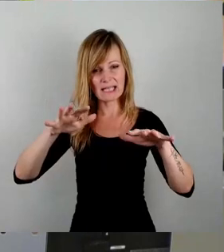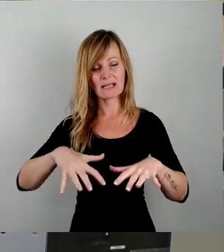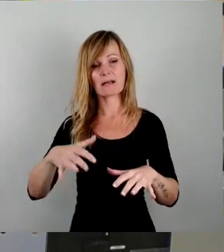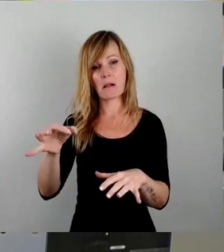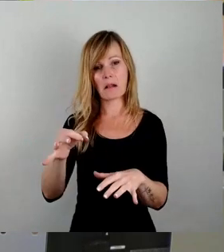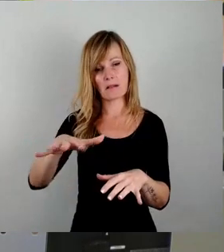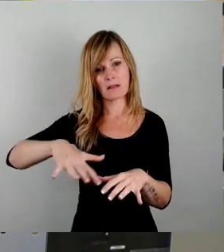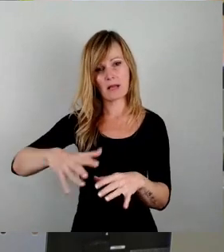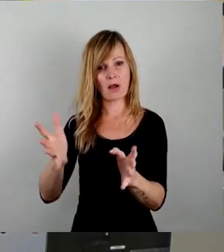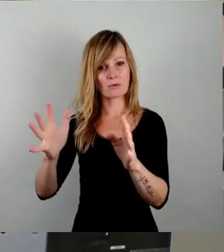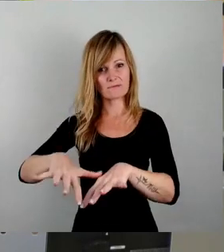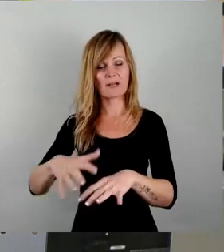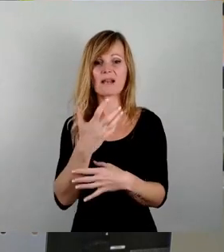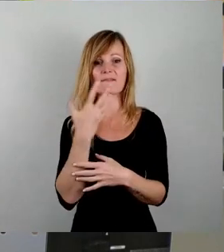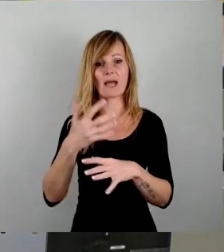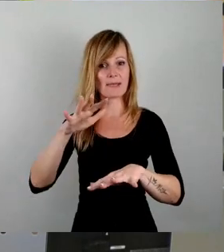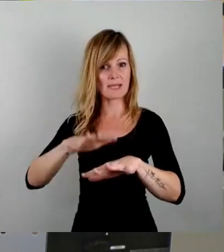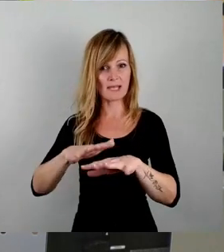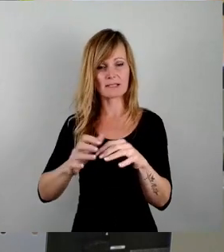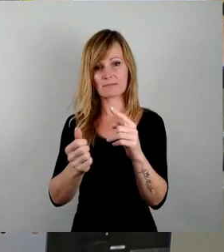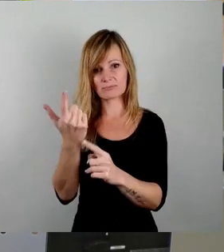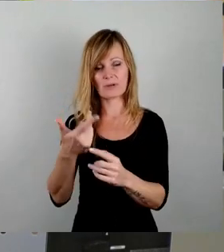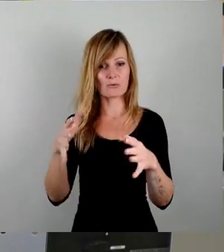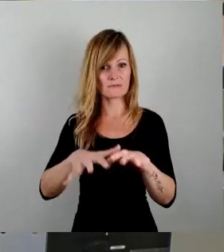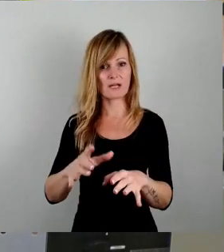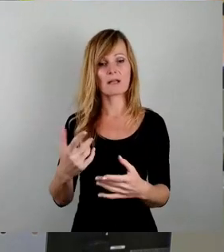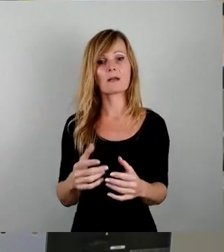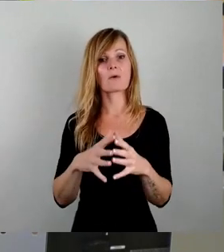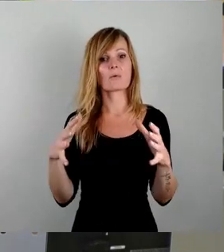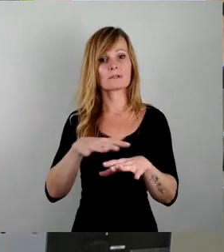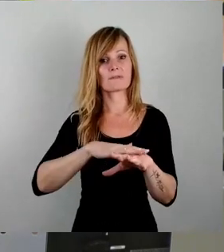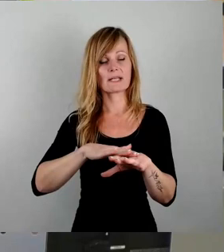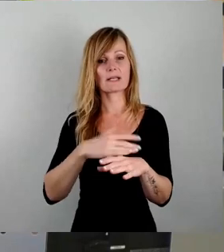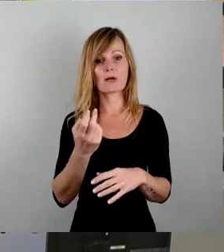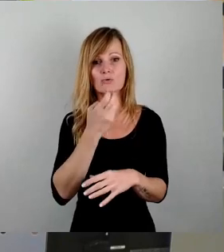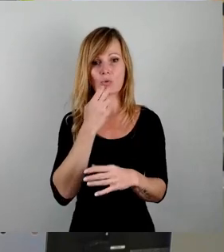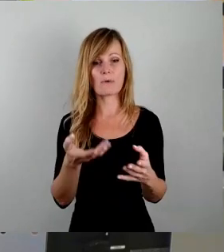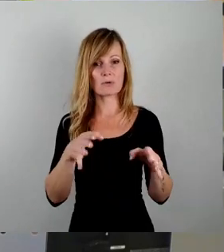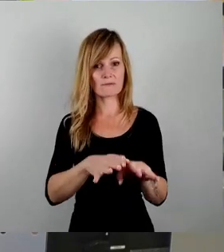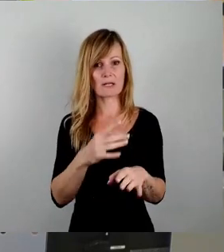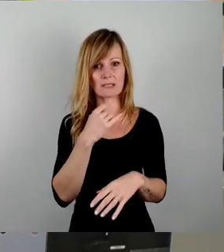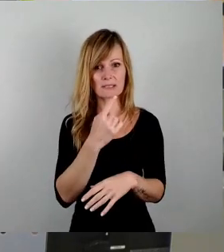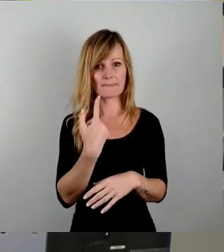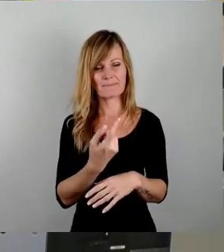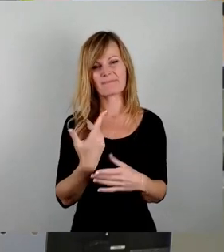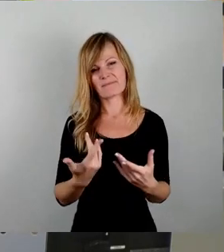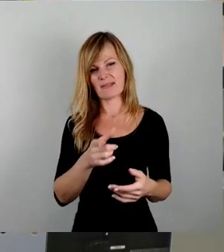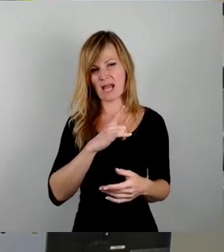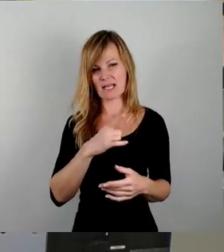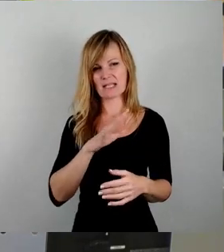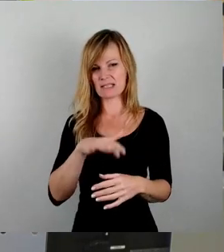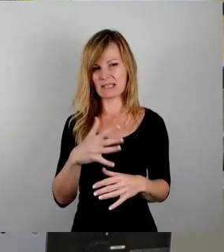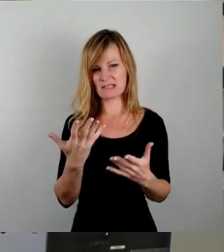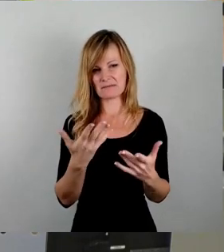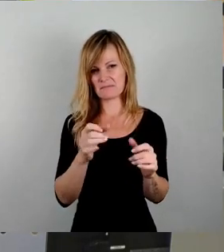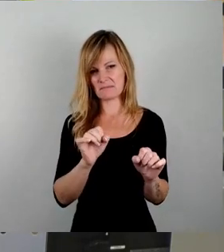Fernwärmenetzes etc. Ein großflächiger Stromausfall, wird immer gesagt, ist relativ unwahrscheinlich, aber eben